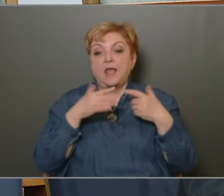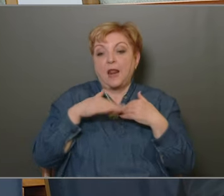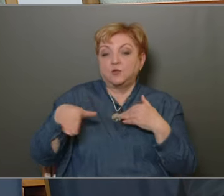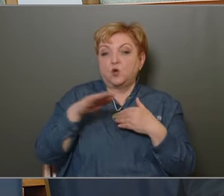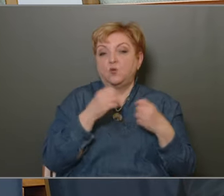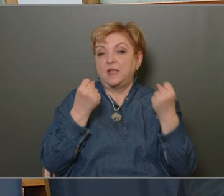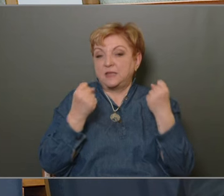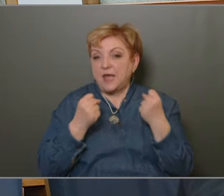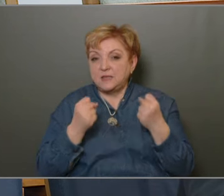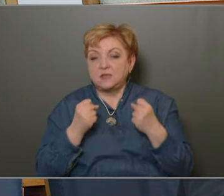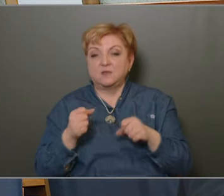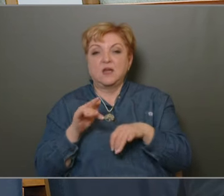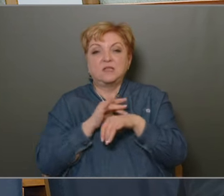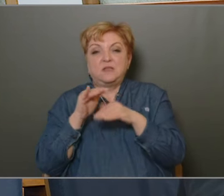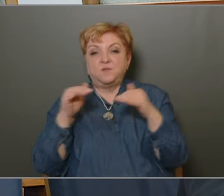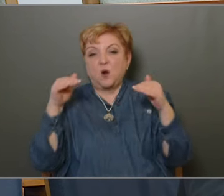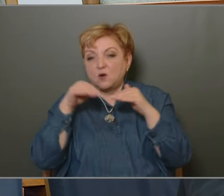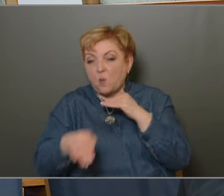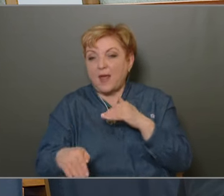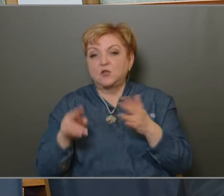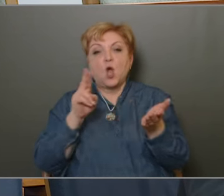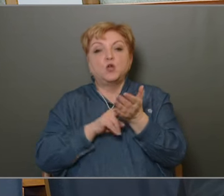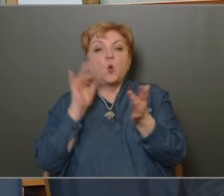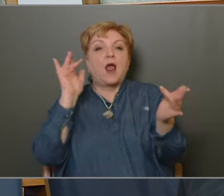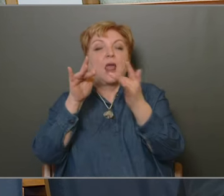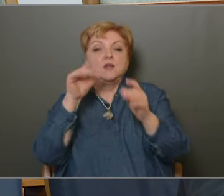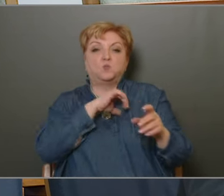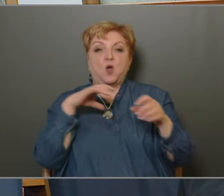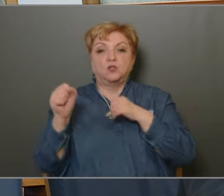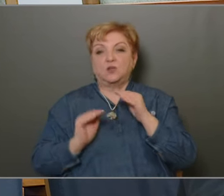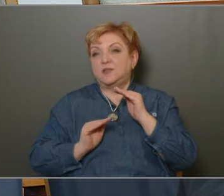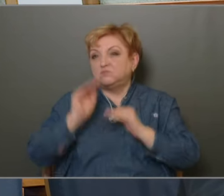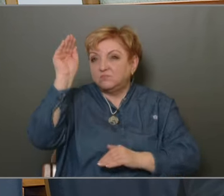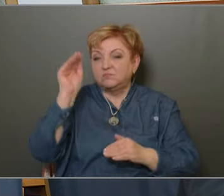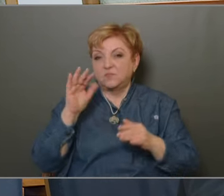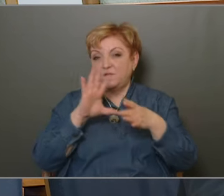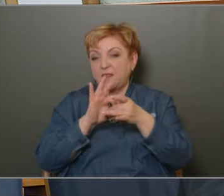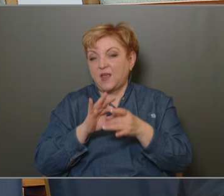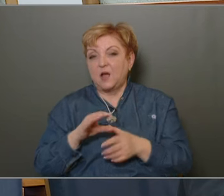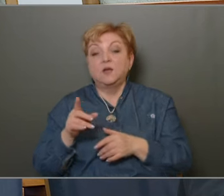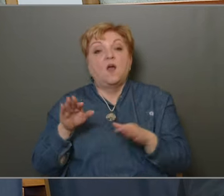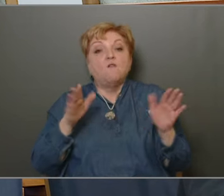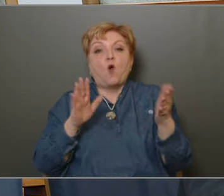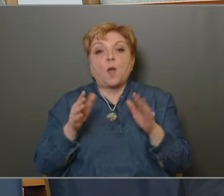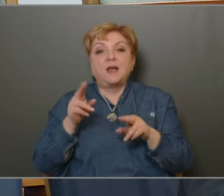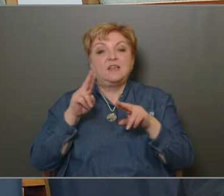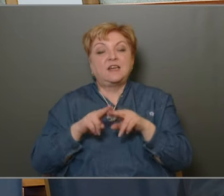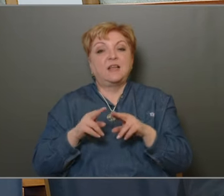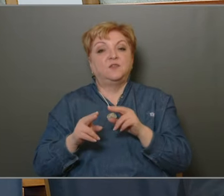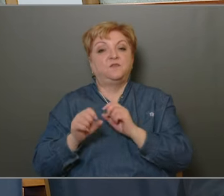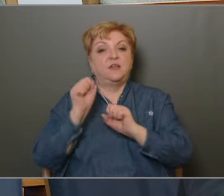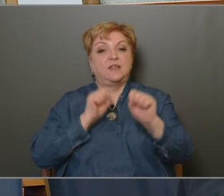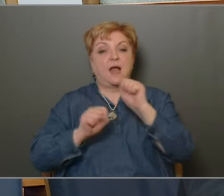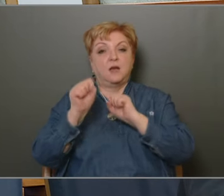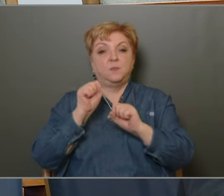életkörülmények nehezedése, az életszínvonal romlása és a jogellenes magatartások számának növekedése között fennáll. Ez valamennyi rendvédelmi és